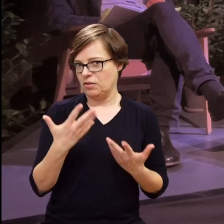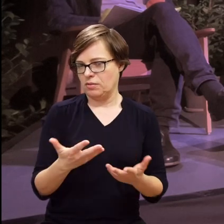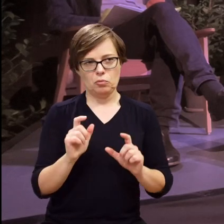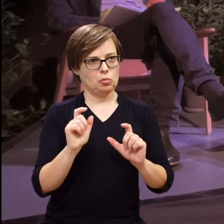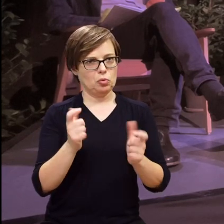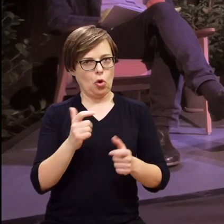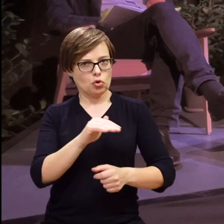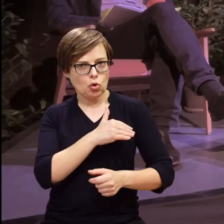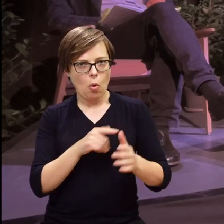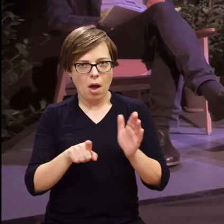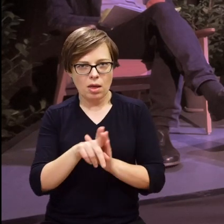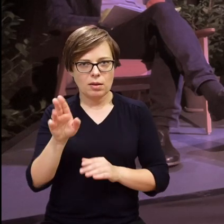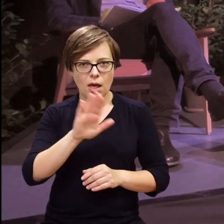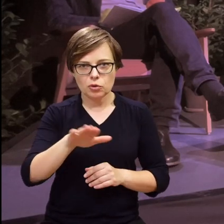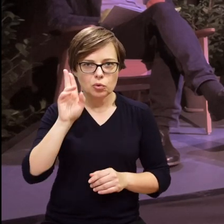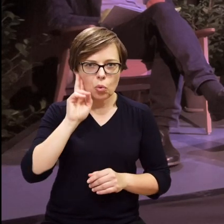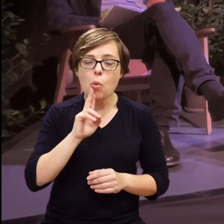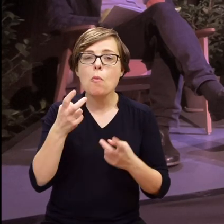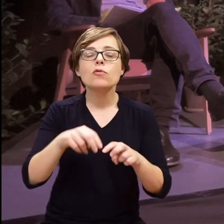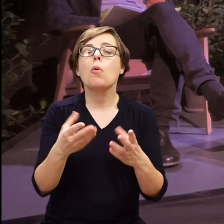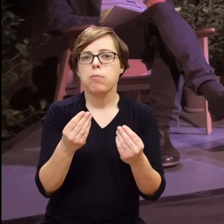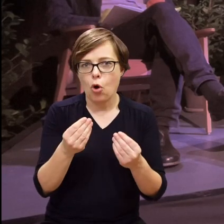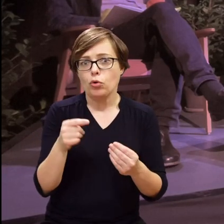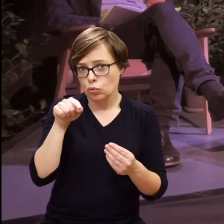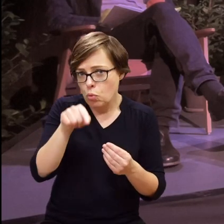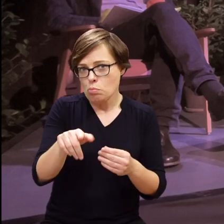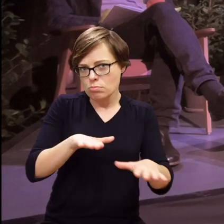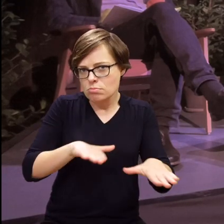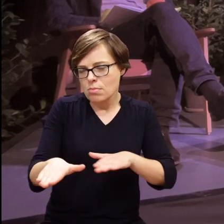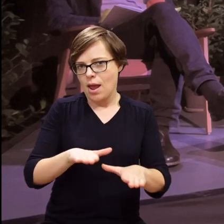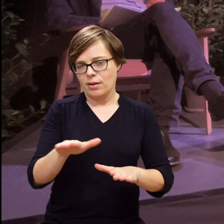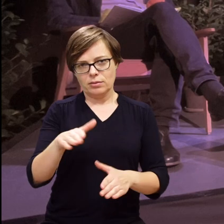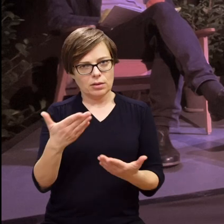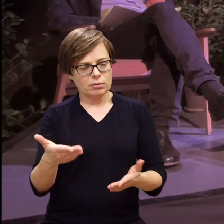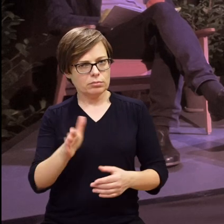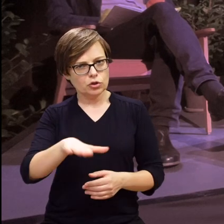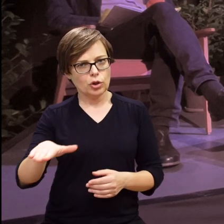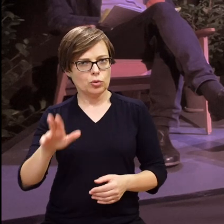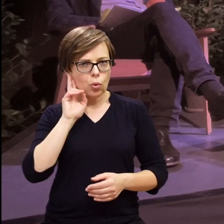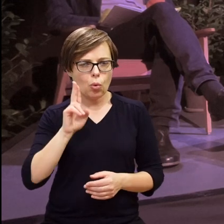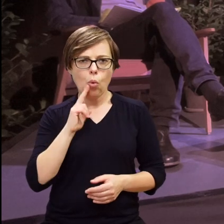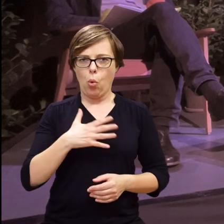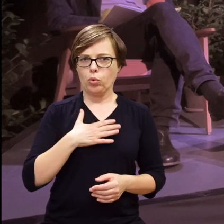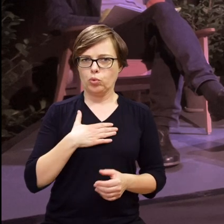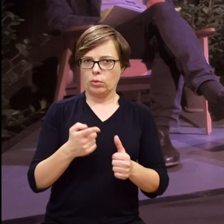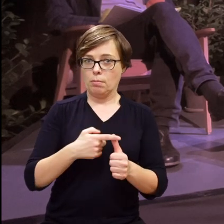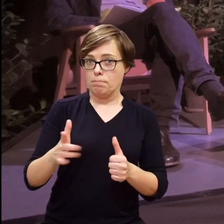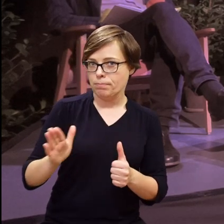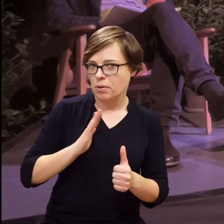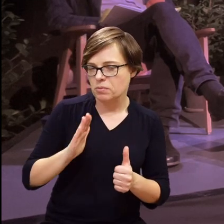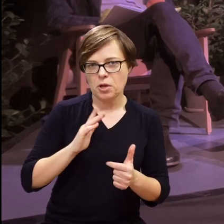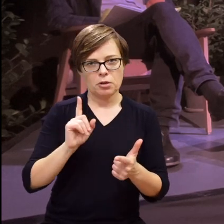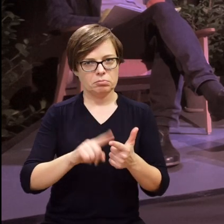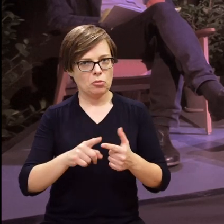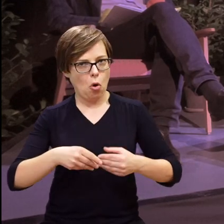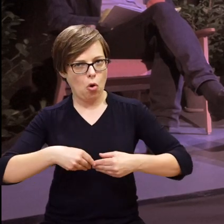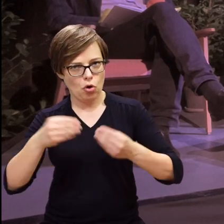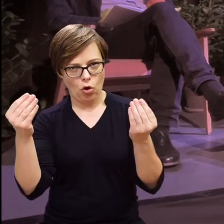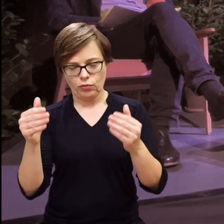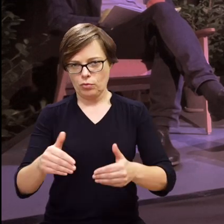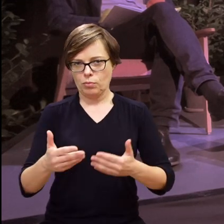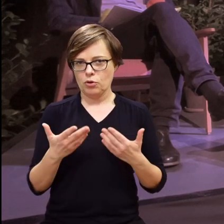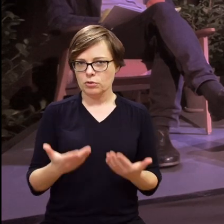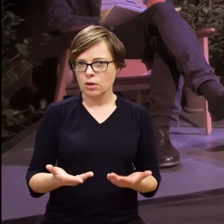możliwe. Przecież szkoła dla dzieci głuchych powstała właśnie po to, żeby to było takie miejsce, w którym mogą się czuć po pierwsze bezpiecznie, a po drugie